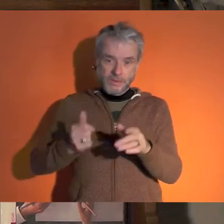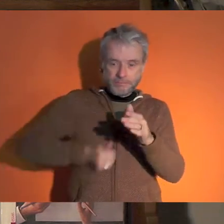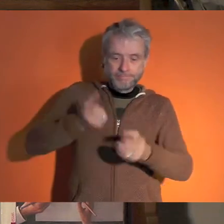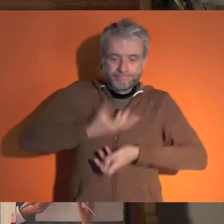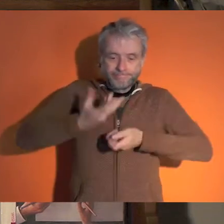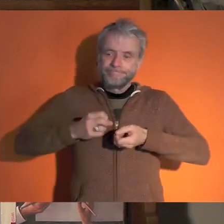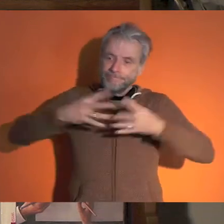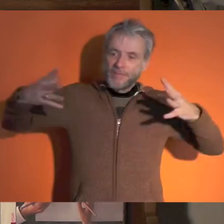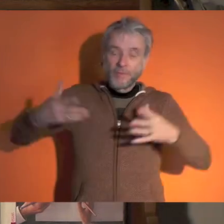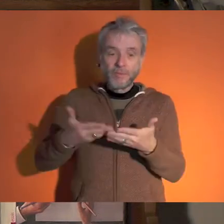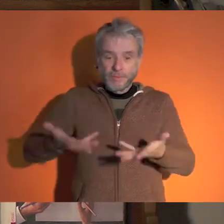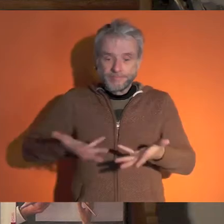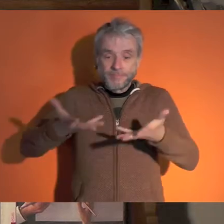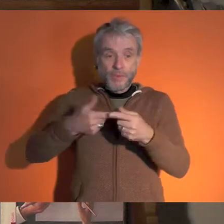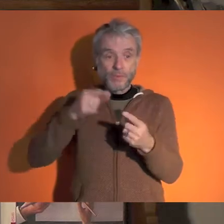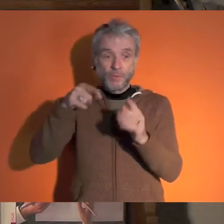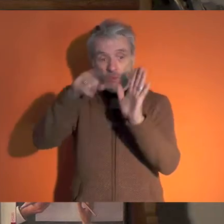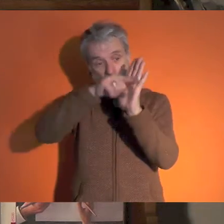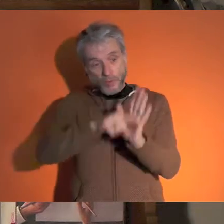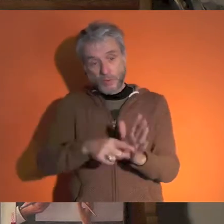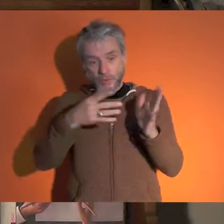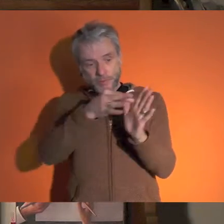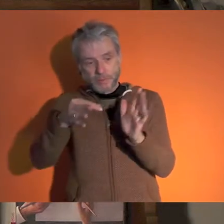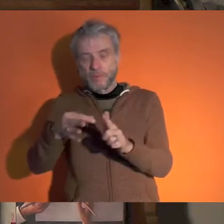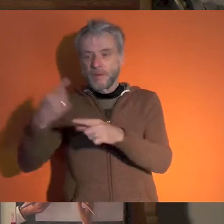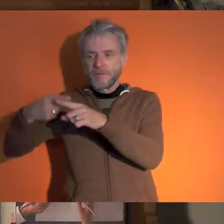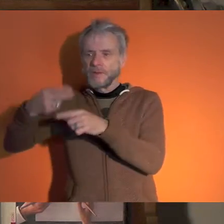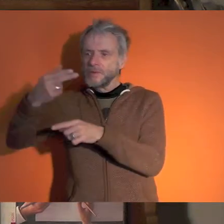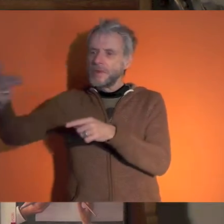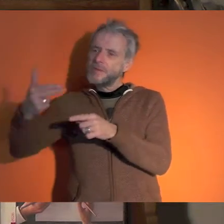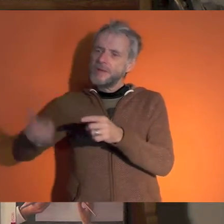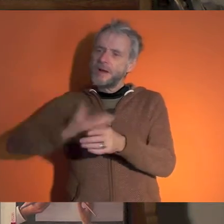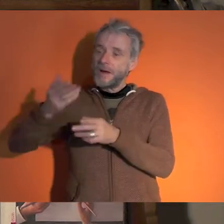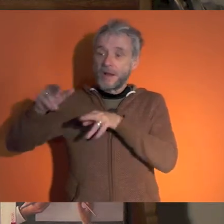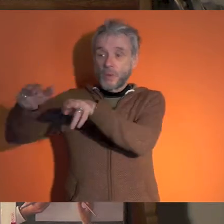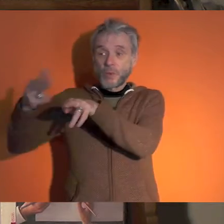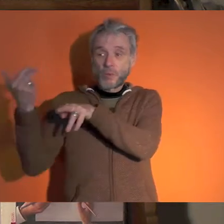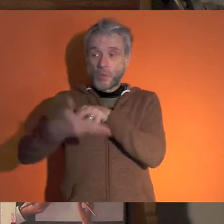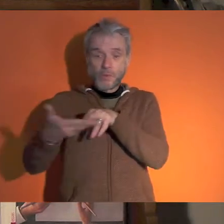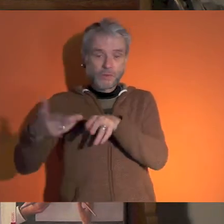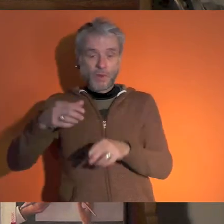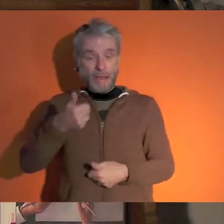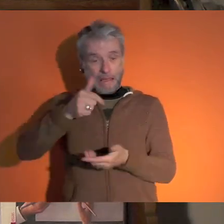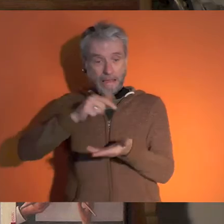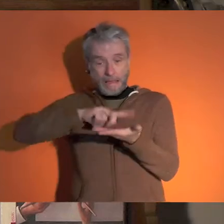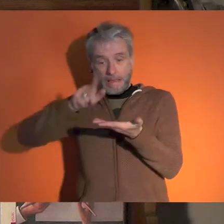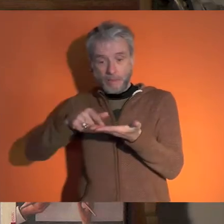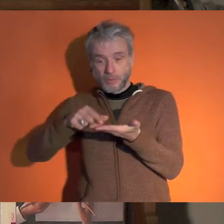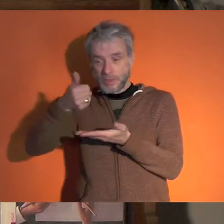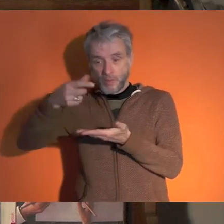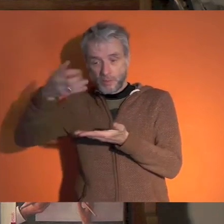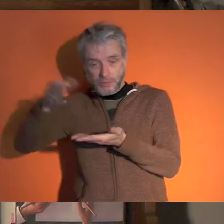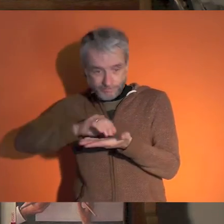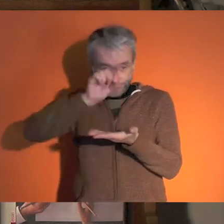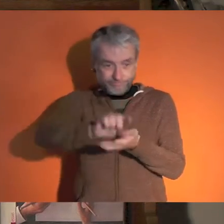culture, de développer sa créativité. L'une des mesures que nous proposons, c'est celle de la Fédération Nationale des Arts de la